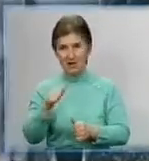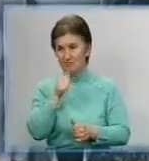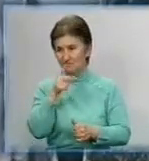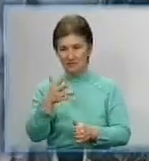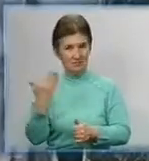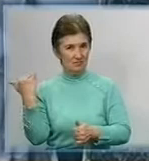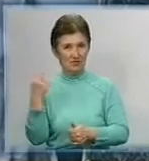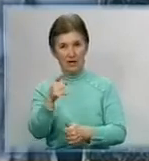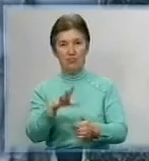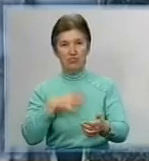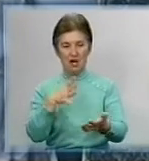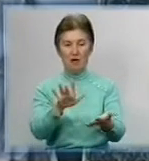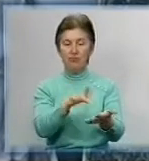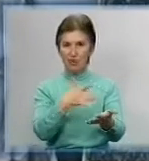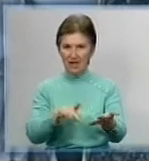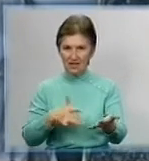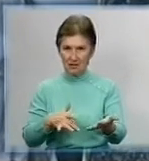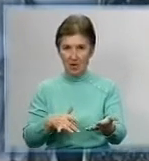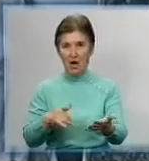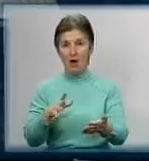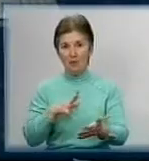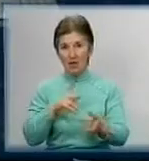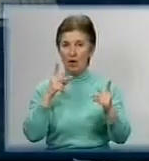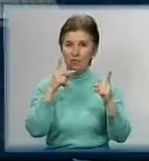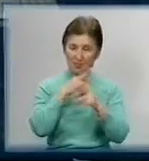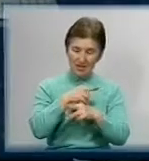Дівчина розповідає, усьому навчилася методом проб та помилок.